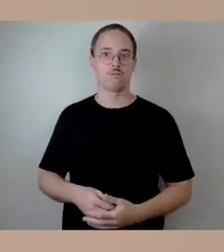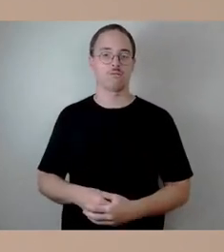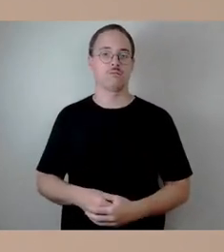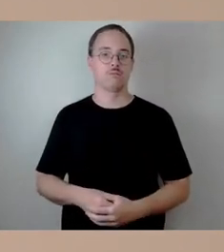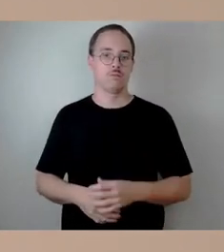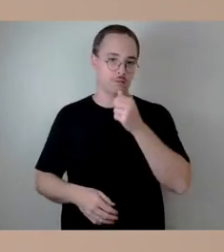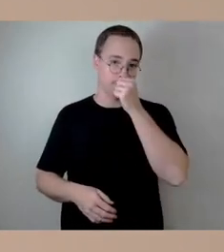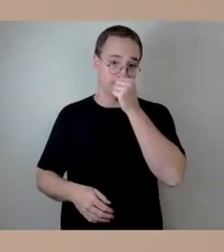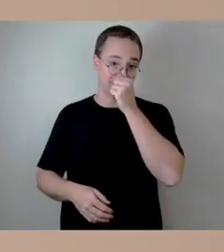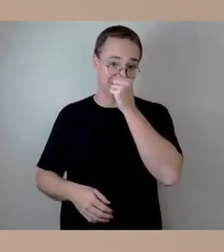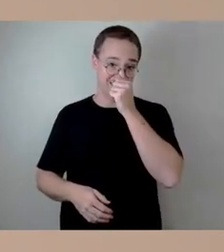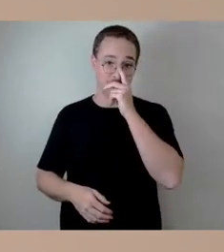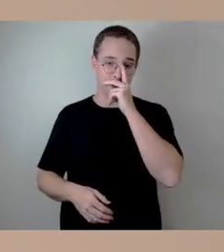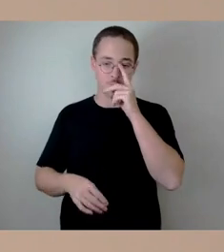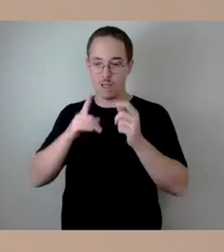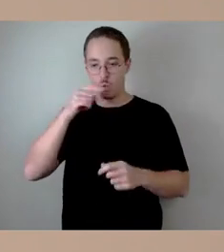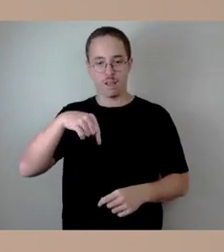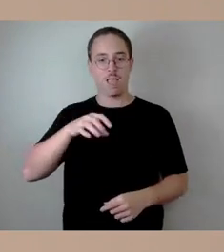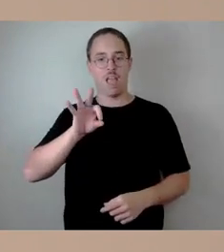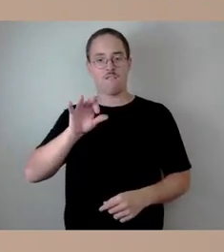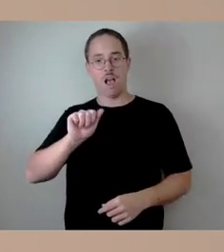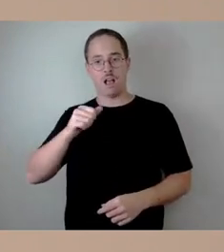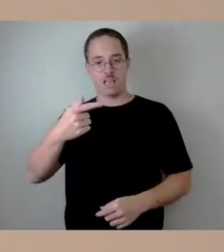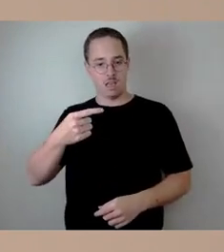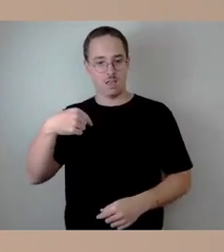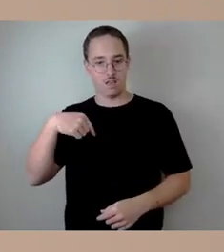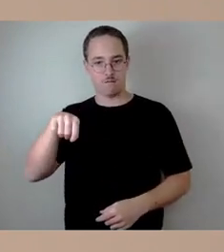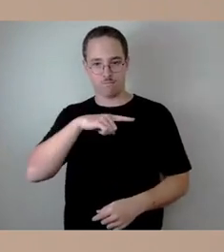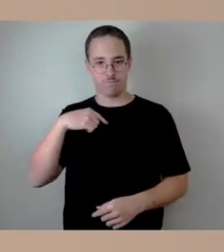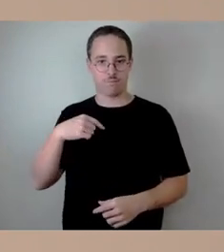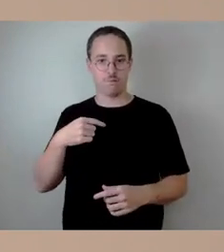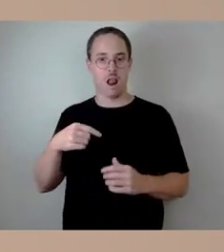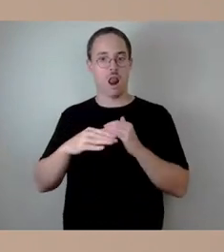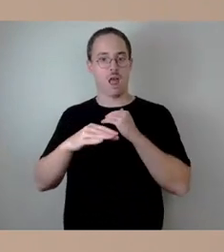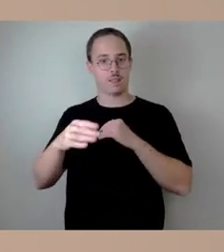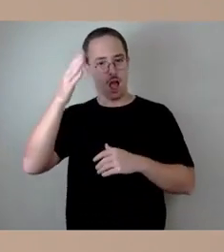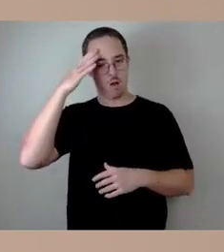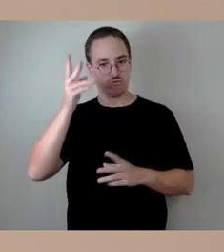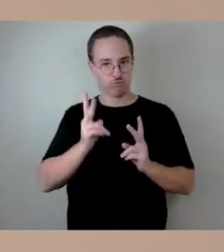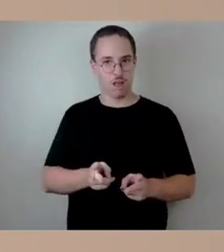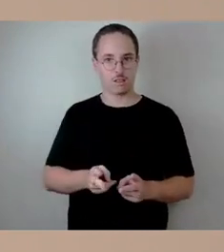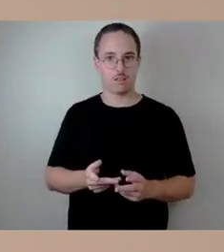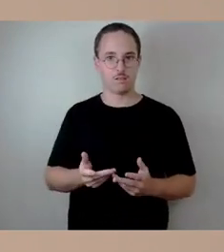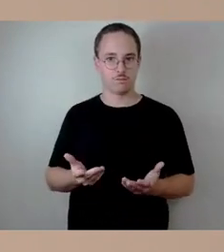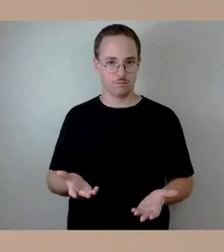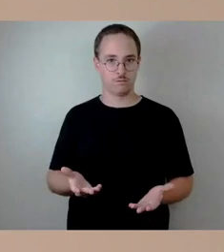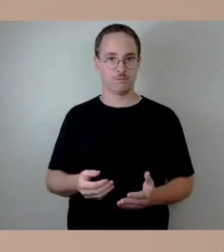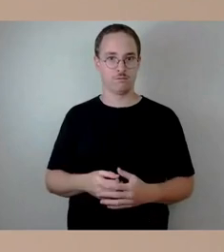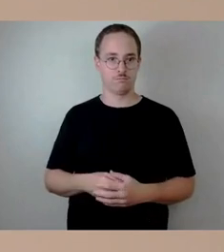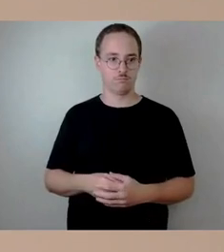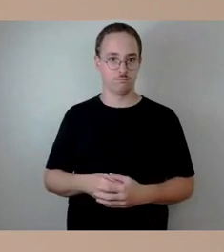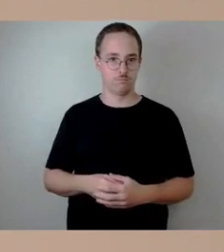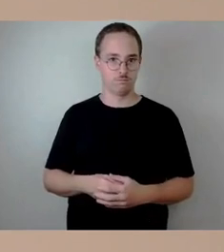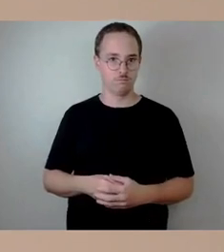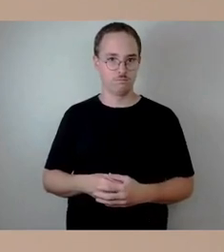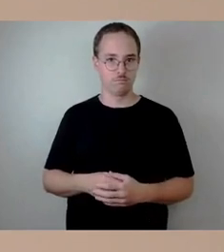diese Instandhaltungspauschale, die die Landkreise, die Kreisfreien Städte bekommen nach der Länge ihres Straßennetzes und das sind pro